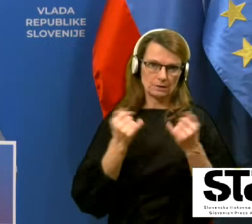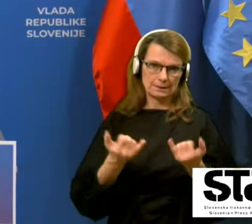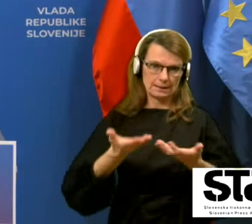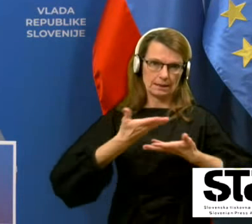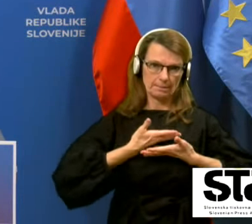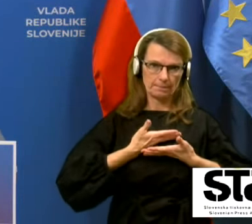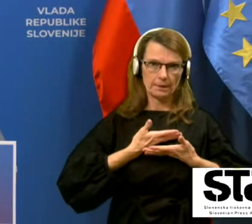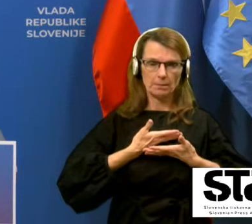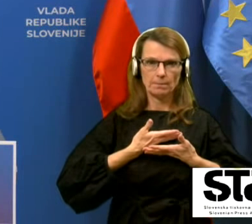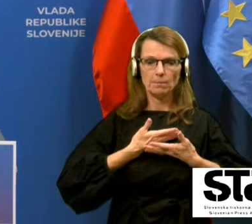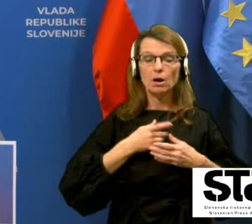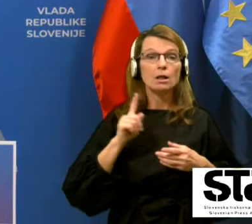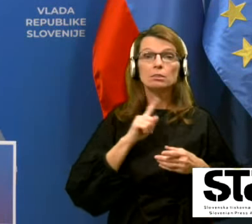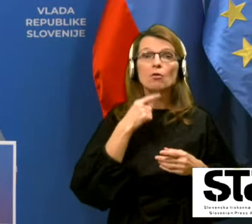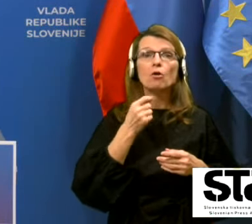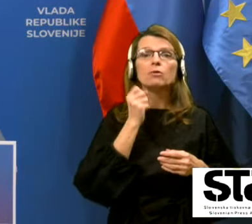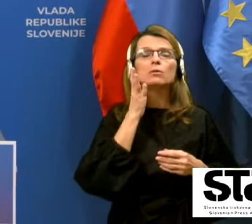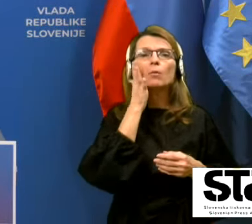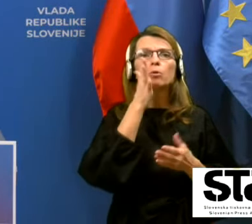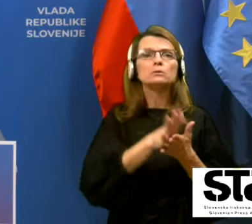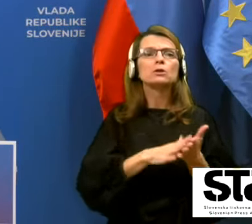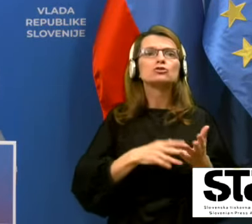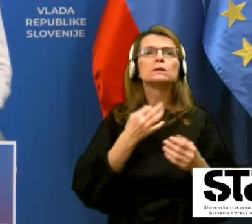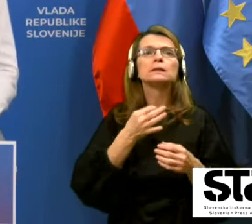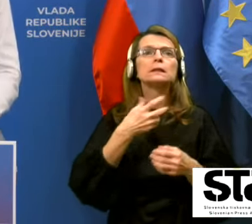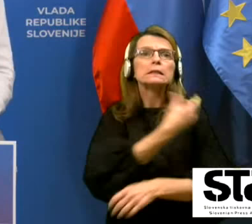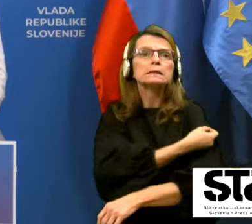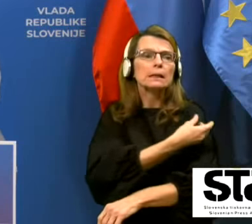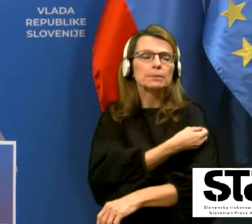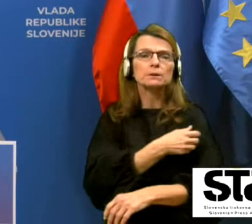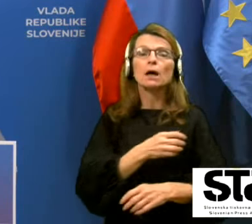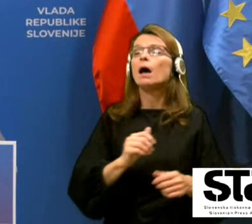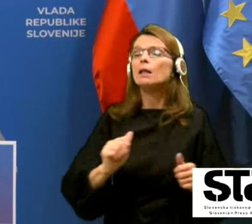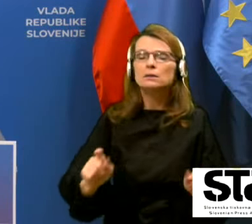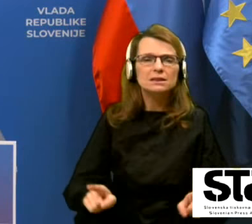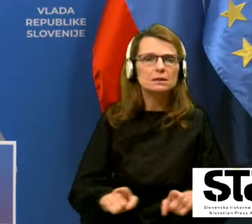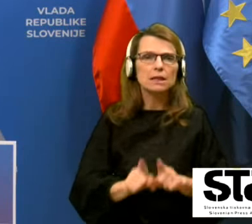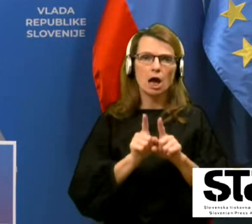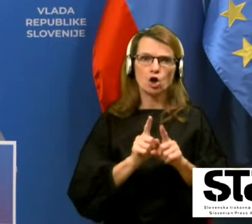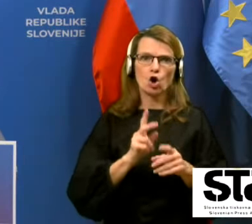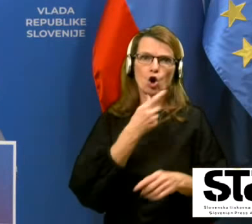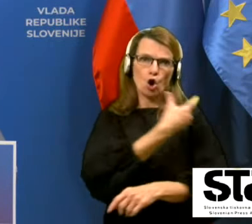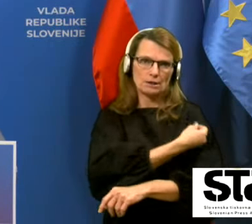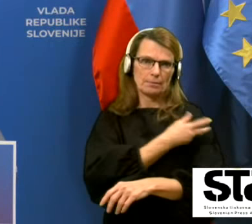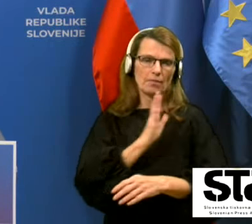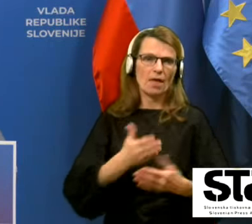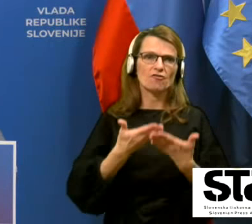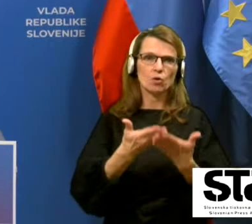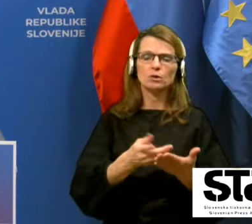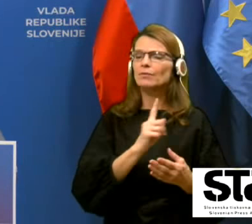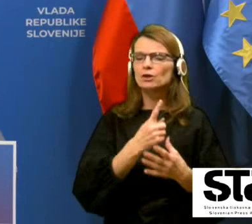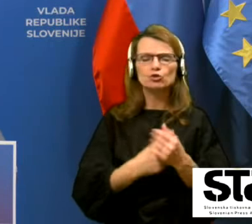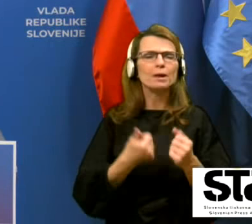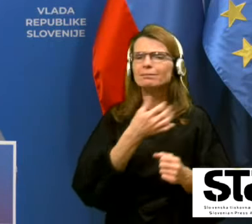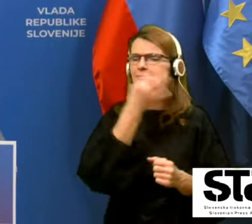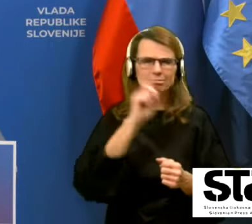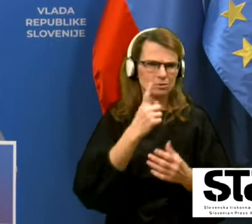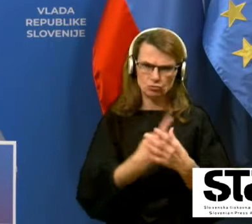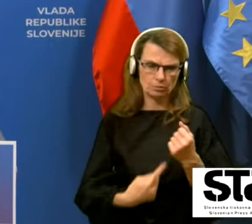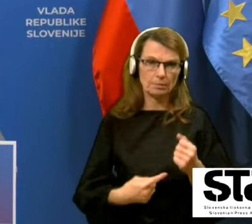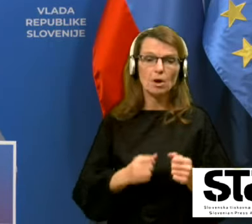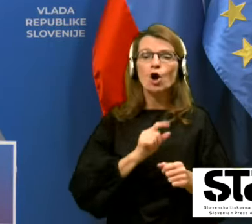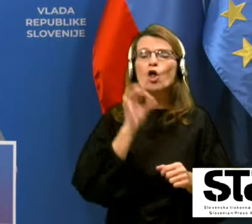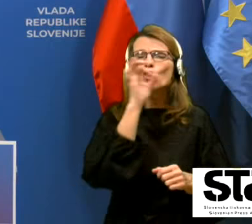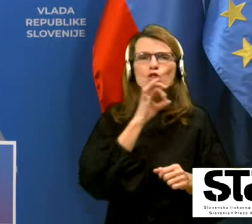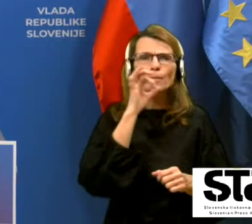In zato ni bilo nobenega govora, kdaj se bo začelo cepiti. Začne se cepiti takoj, ko je cepivo na voljo, ni za zgubiti, ni tijen dan. Noben zdravstveni delavec,